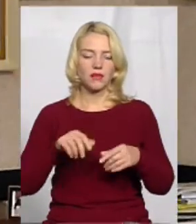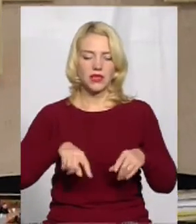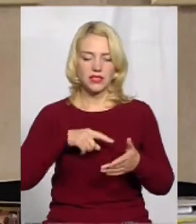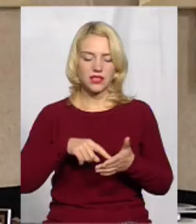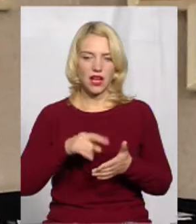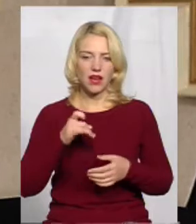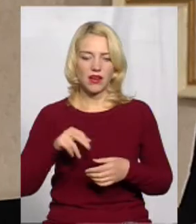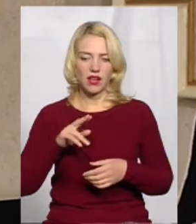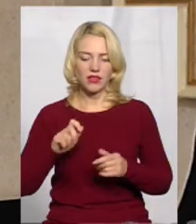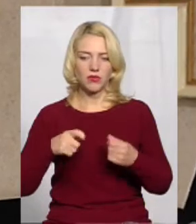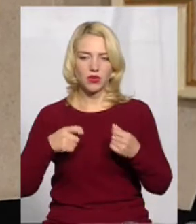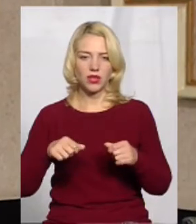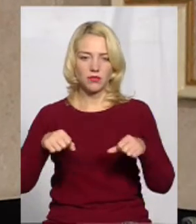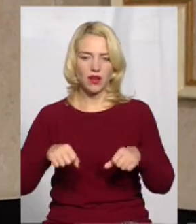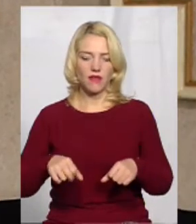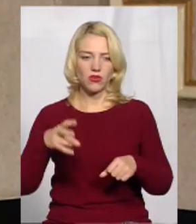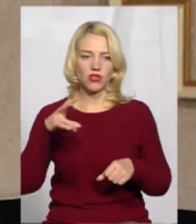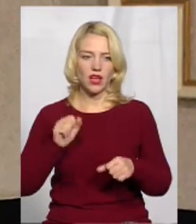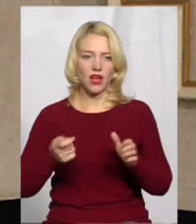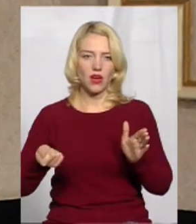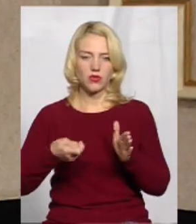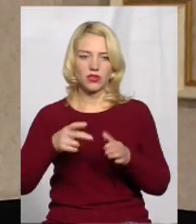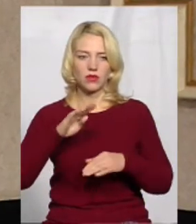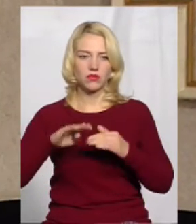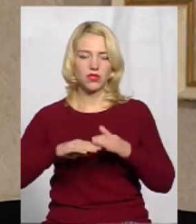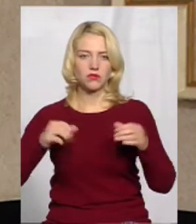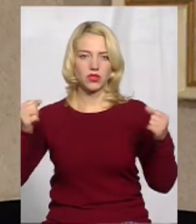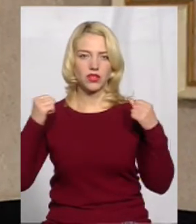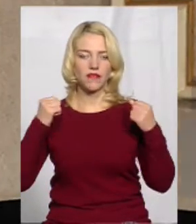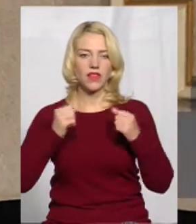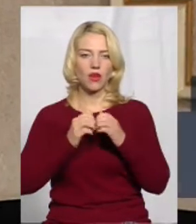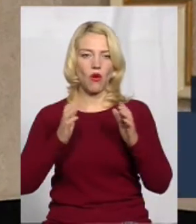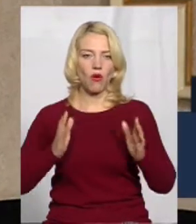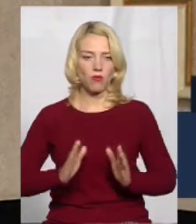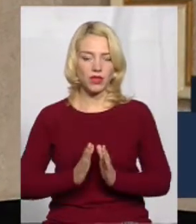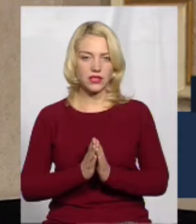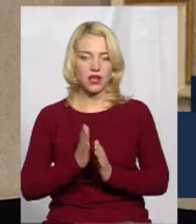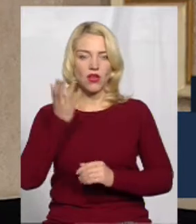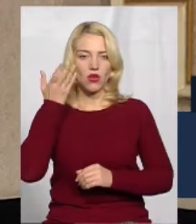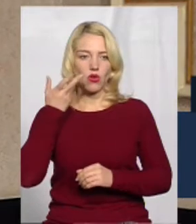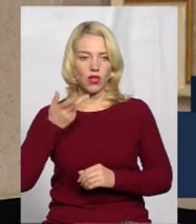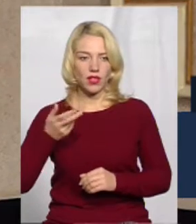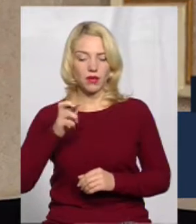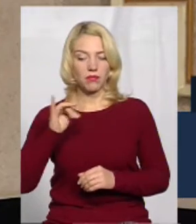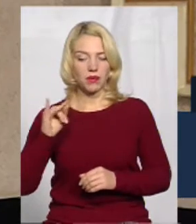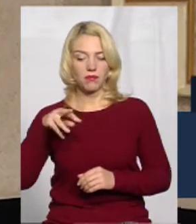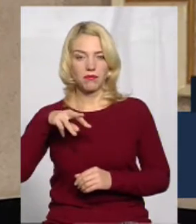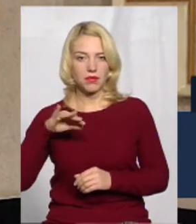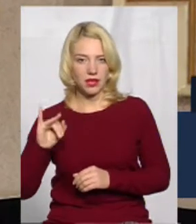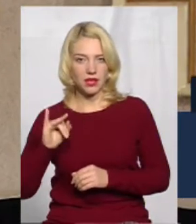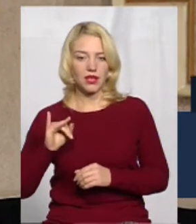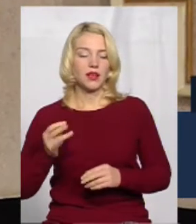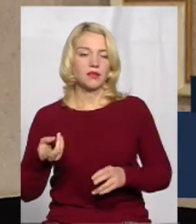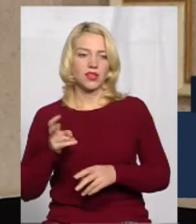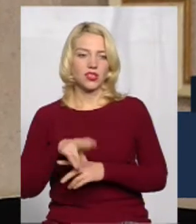оренди цієї земельної ділянки на аукціоні під спортивний комплекс. Коли ми прийшли до